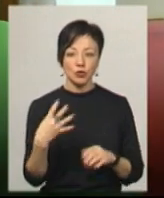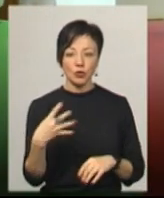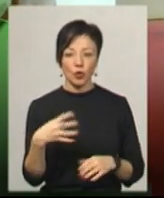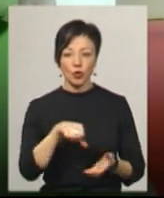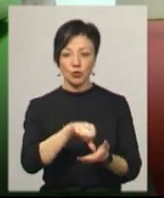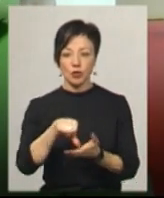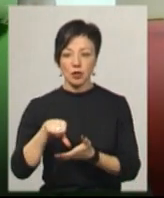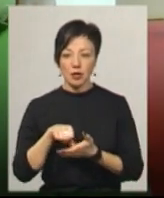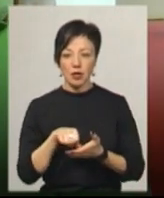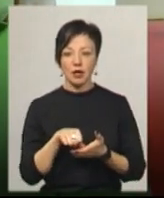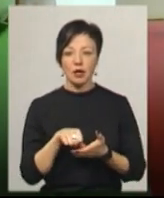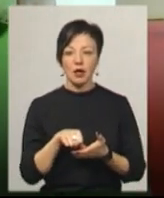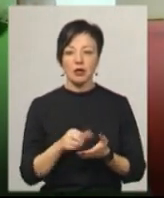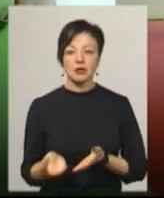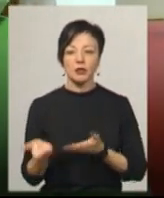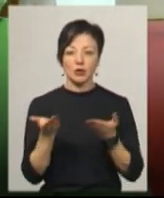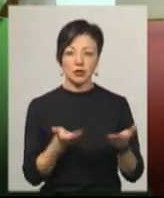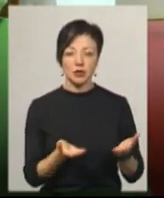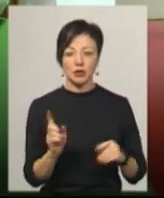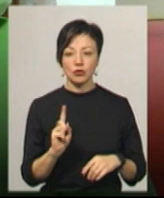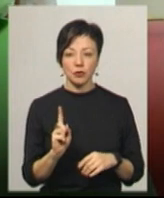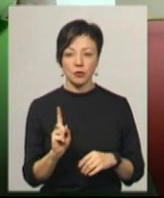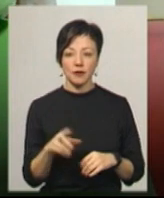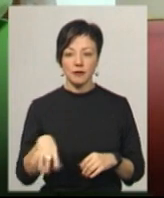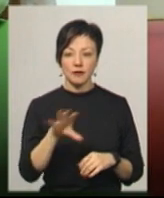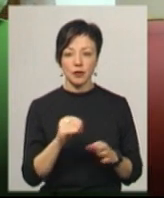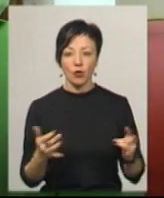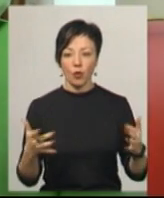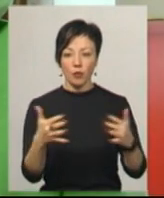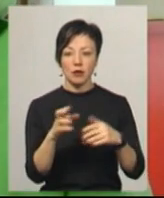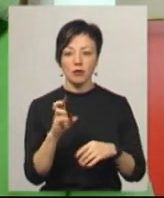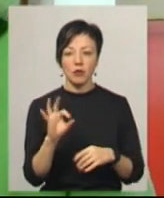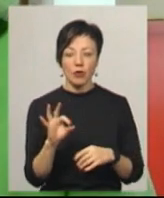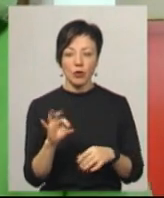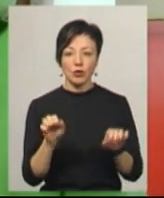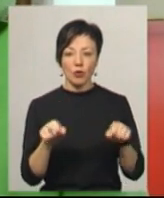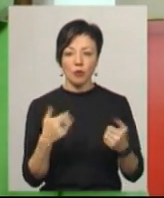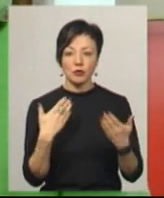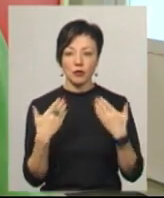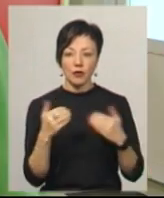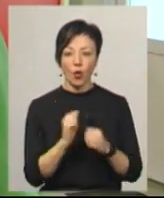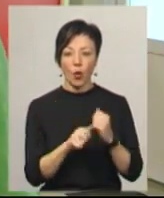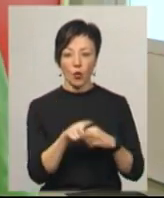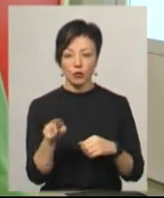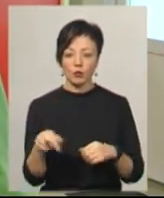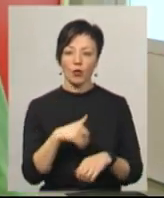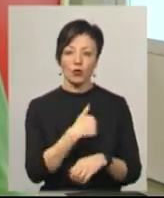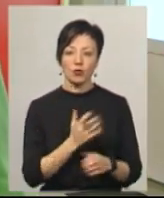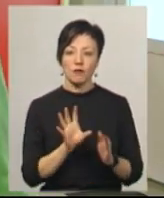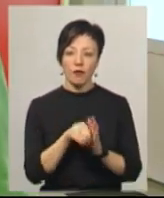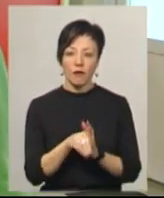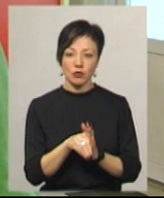учасників безпосередньо запросити, щоб всіх охопити, бо вже змога поспілкуватися кожному. Ми хочемо її